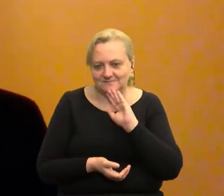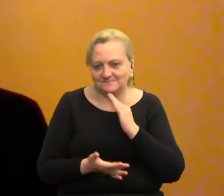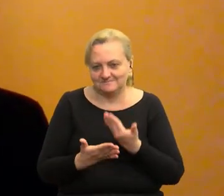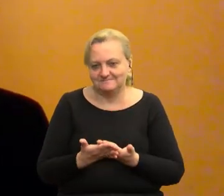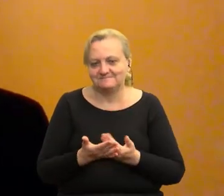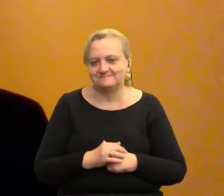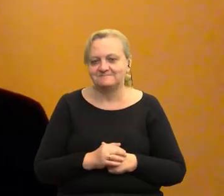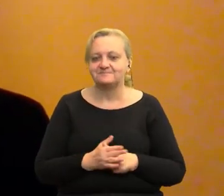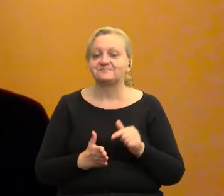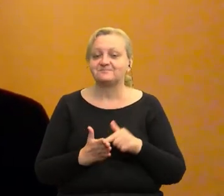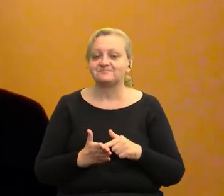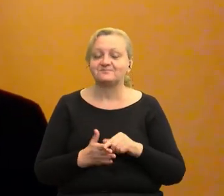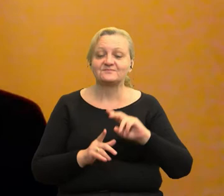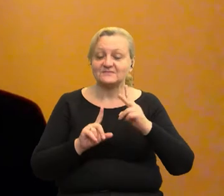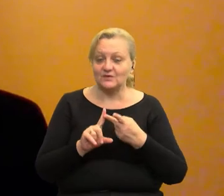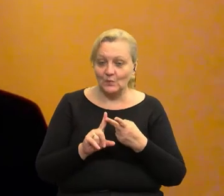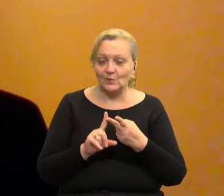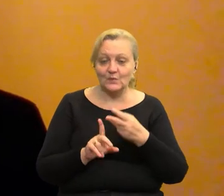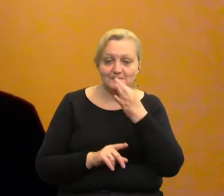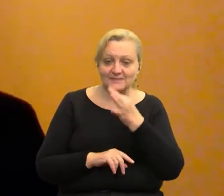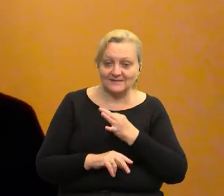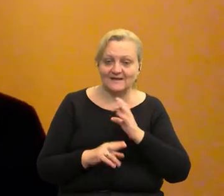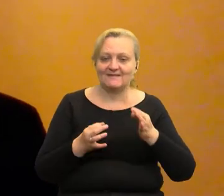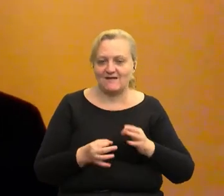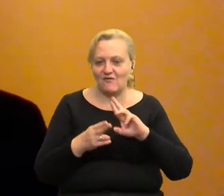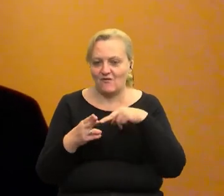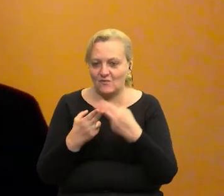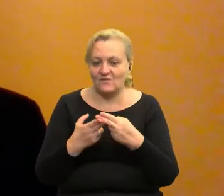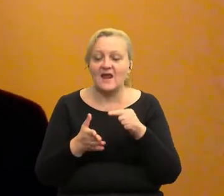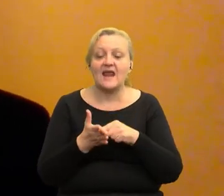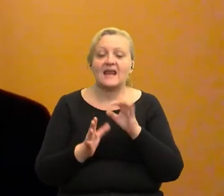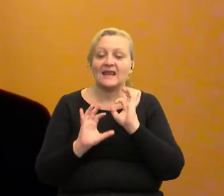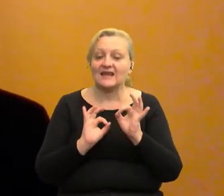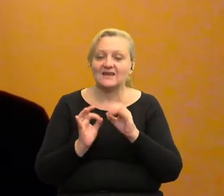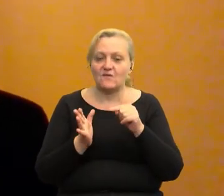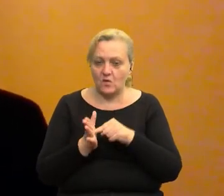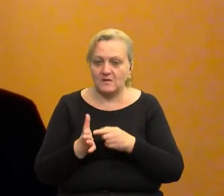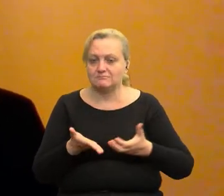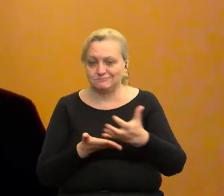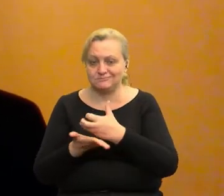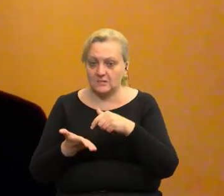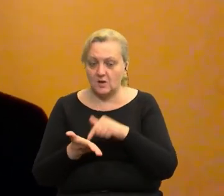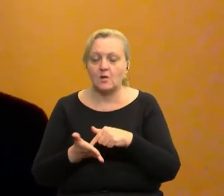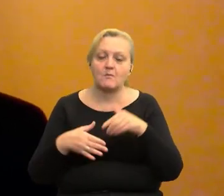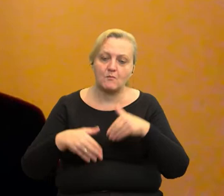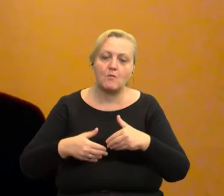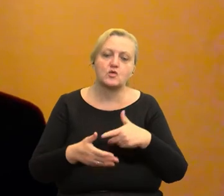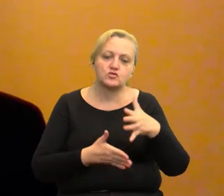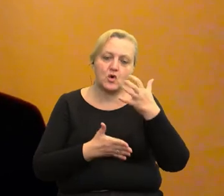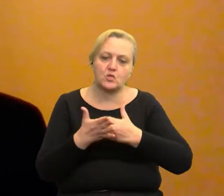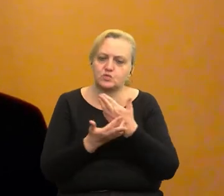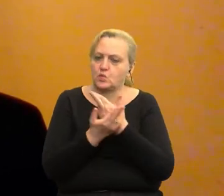A odpowiadając na drugie pytanie, dane satelitarne mogą być wykorzystywane w bardzo wielu obszarach.